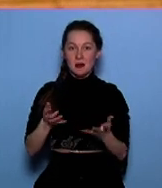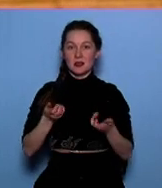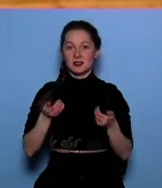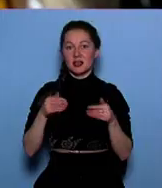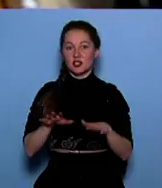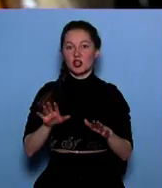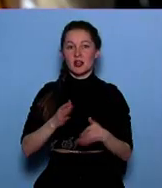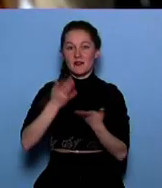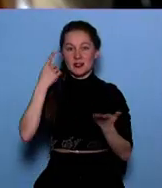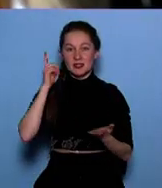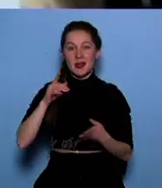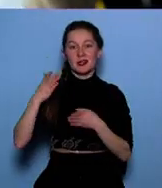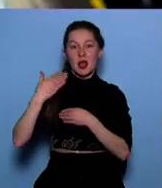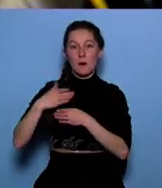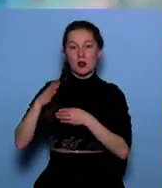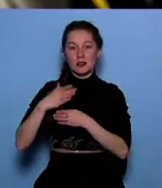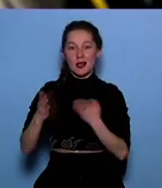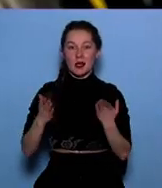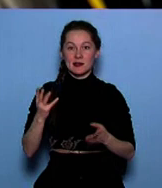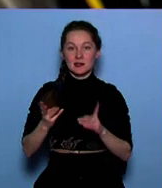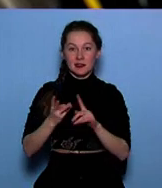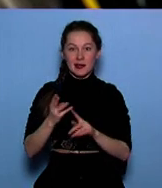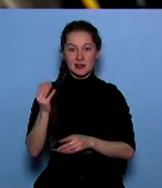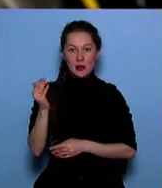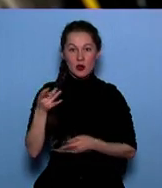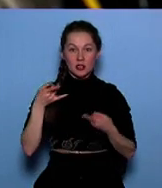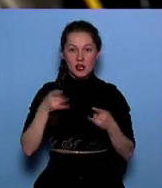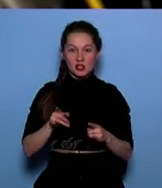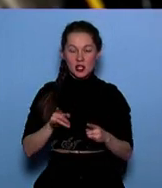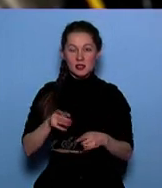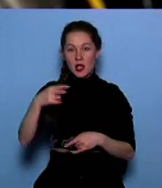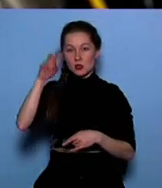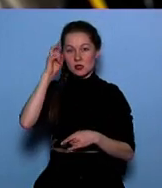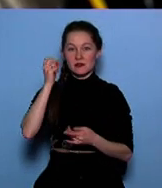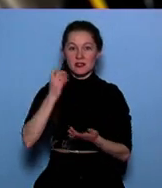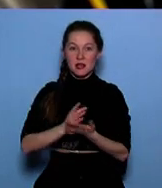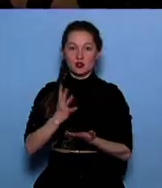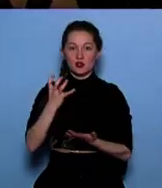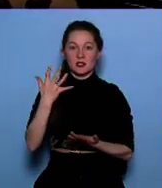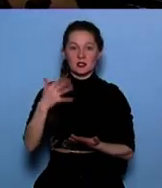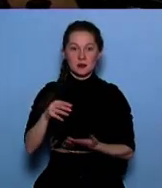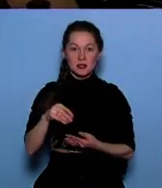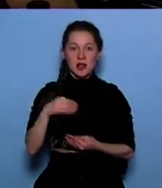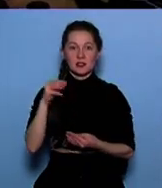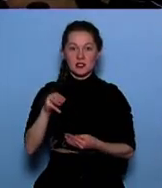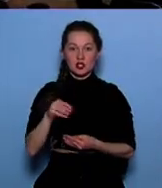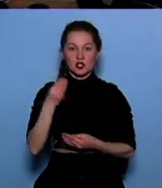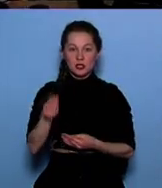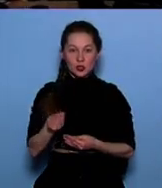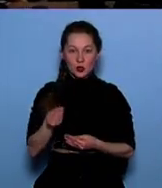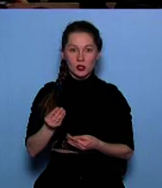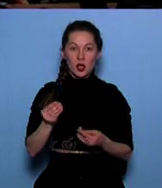как вы знаете, по ипотеке. Если третий ребенок рождается, государство сразу 450 тысяч рублей дает для того,